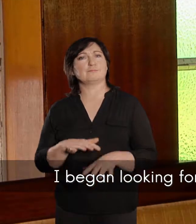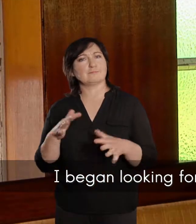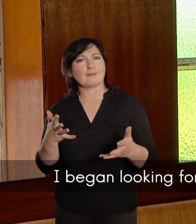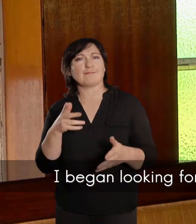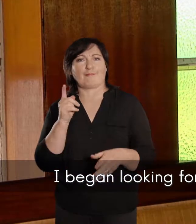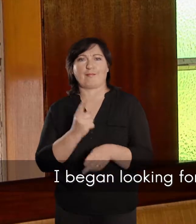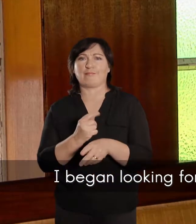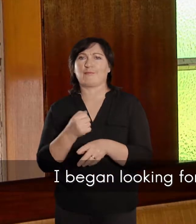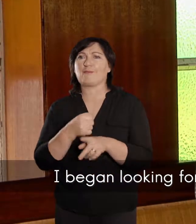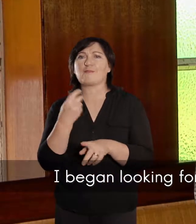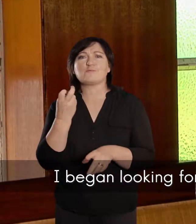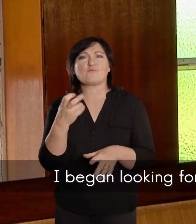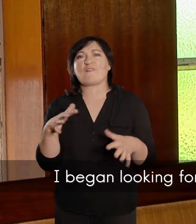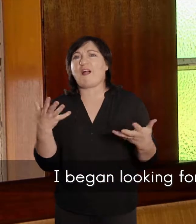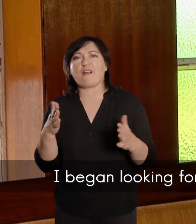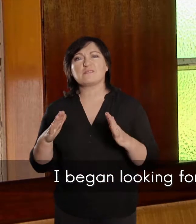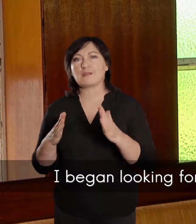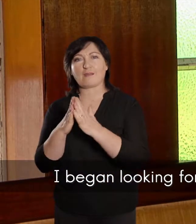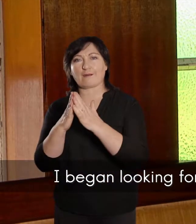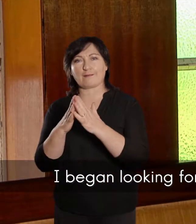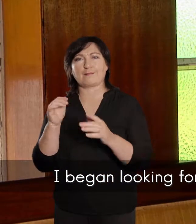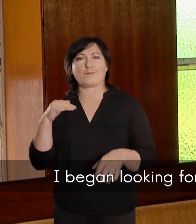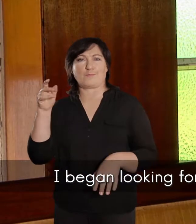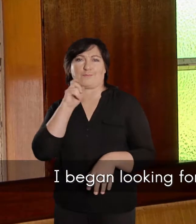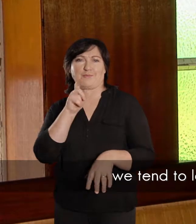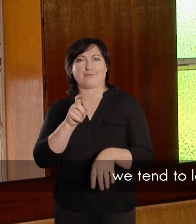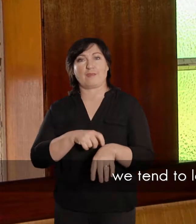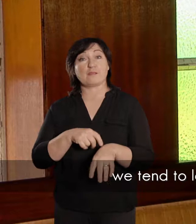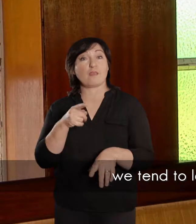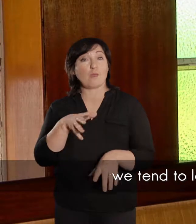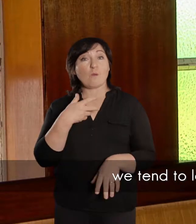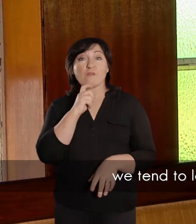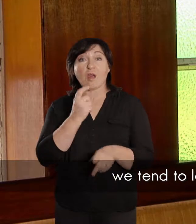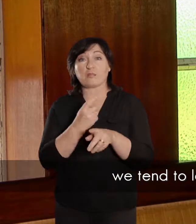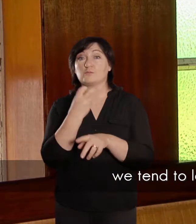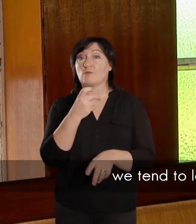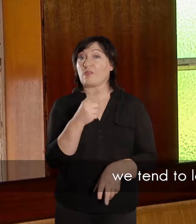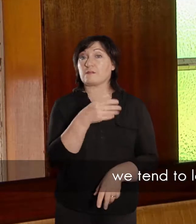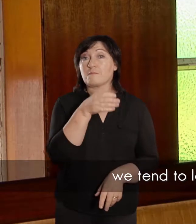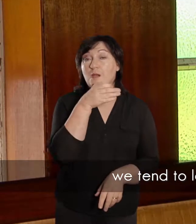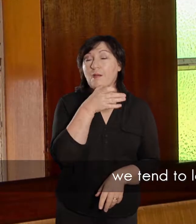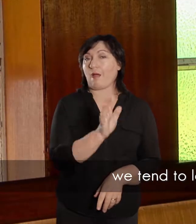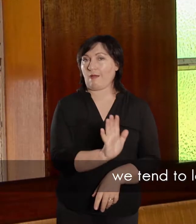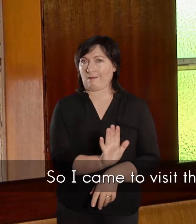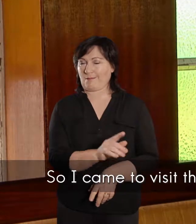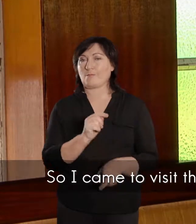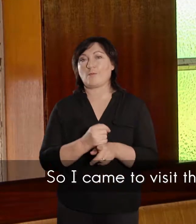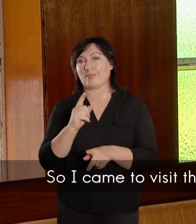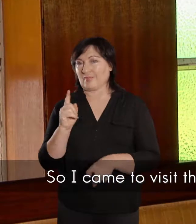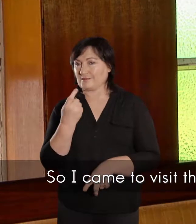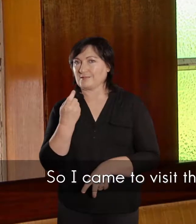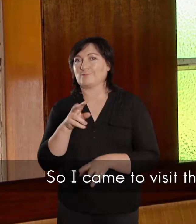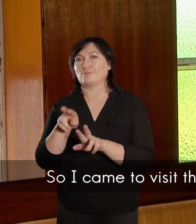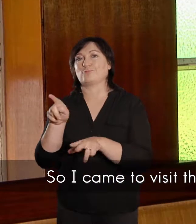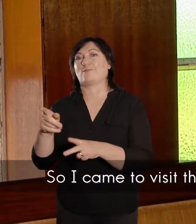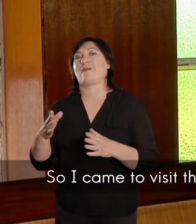maar mis nou die kerk opgesoek, want soos heel groot mens my so daait het gesê het, ons is geneig om altyd eers die baar te soek vir ons by die kerk kom. So die